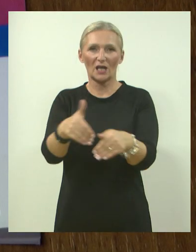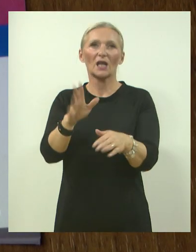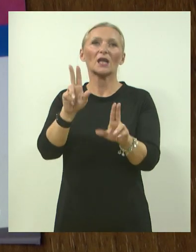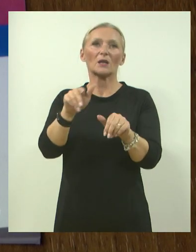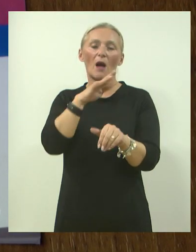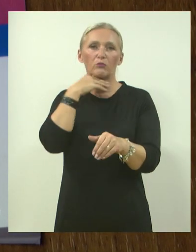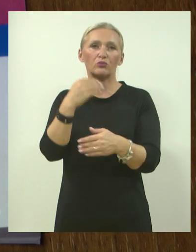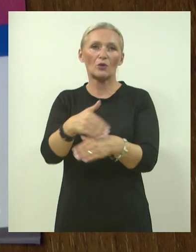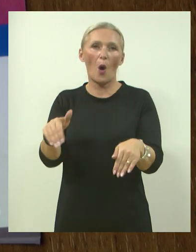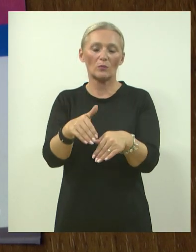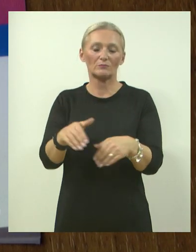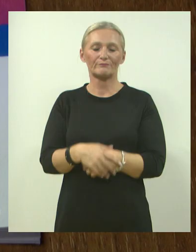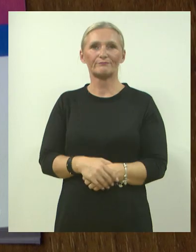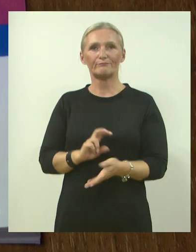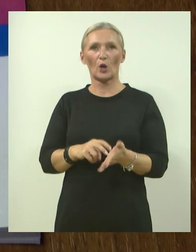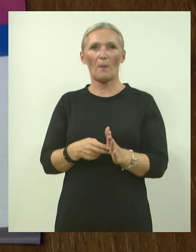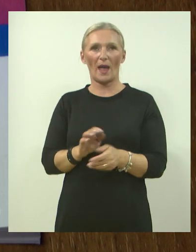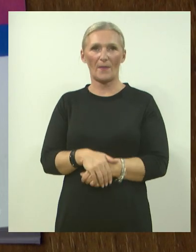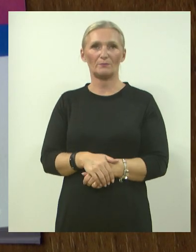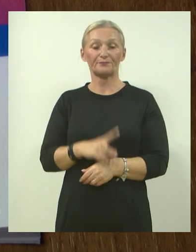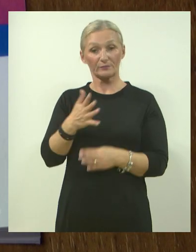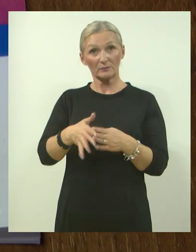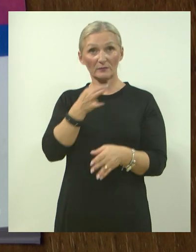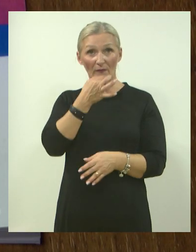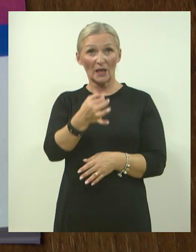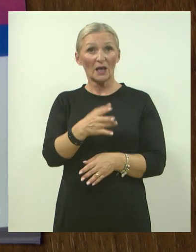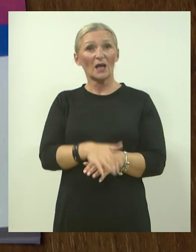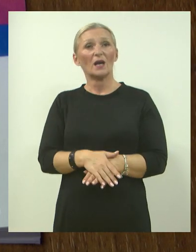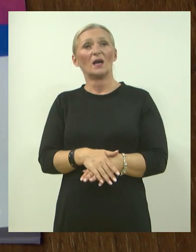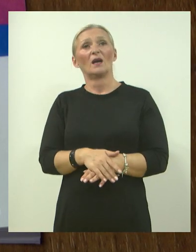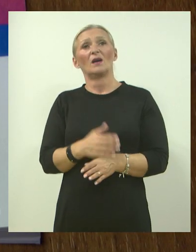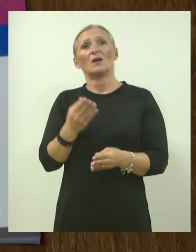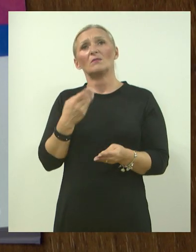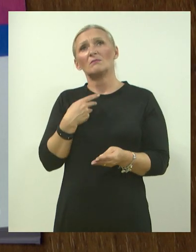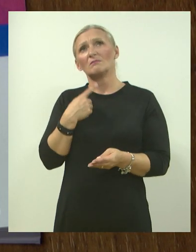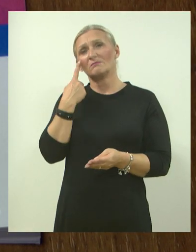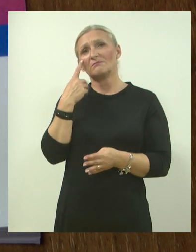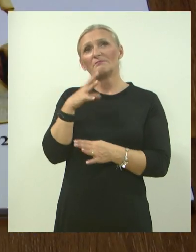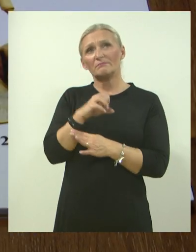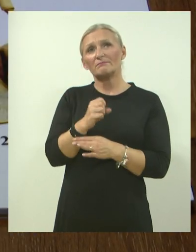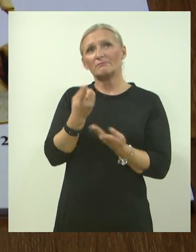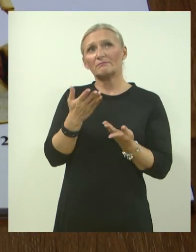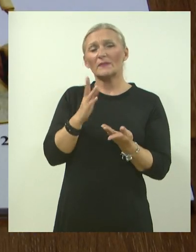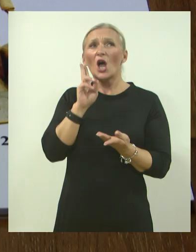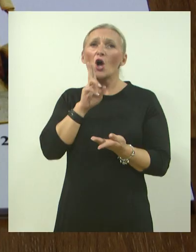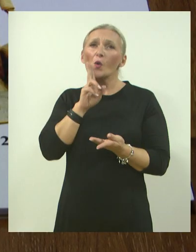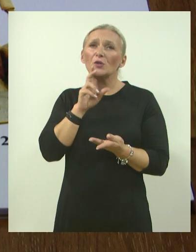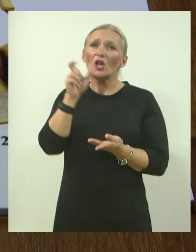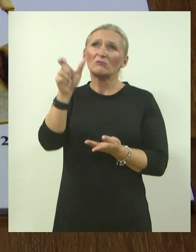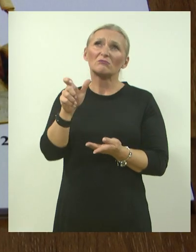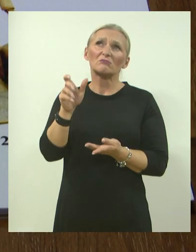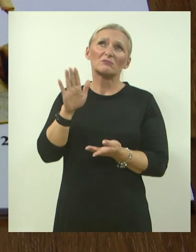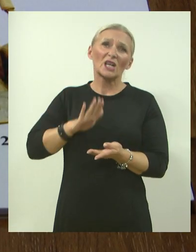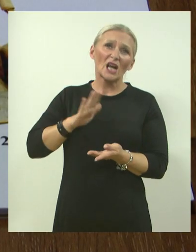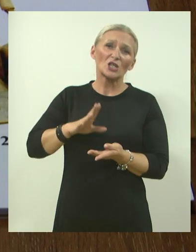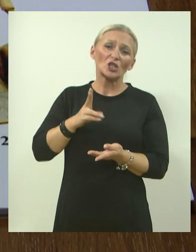Jasno. A onda ću vas eto za kraj razgovora priupitati. Nekako mi se čini da običan prosječan građanin